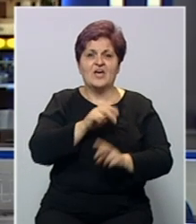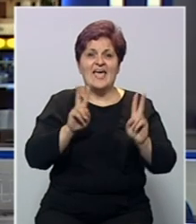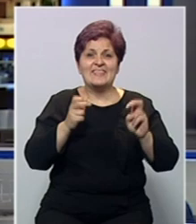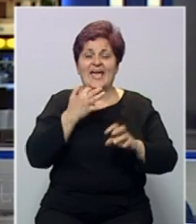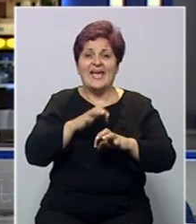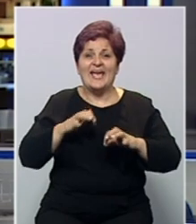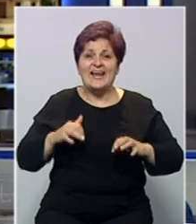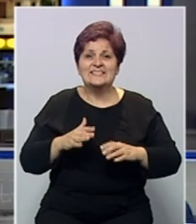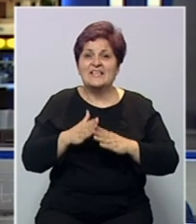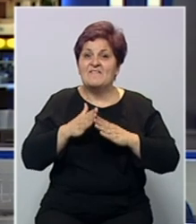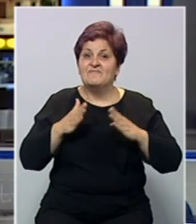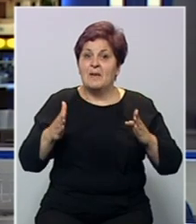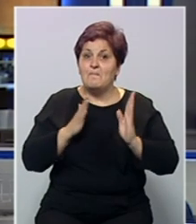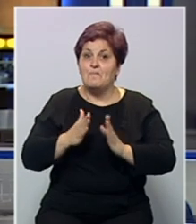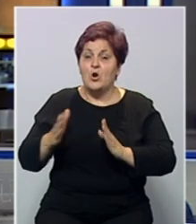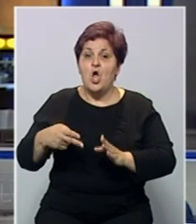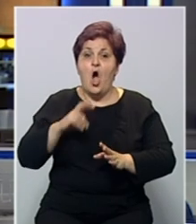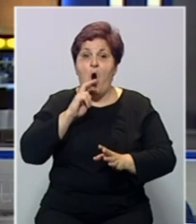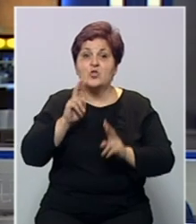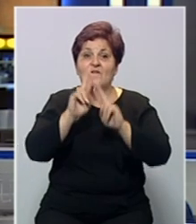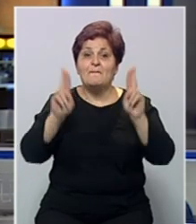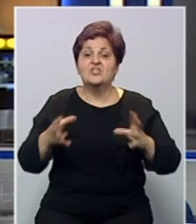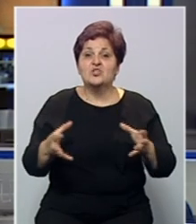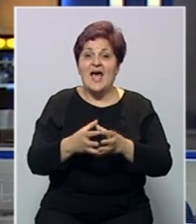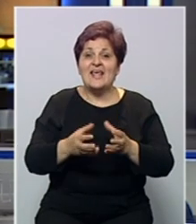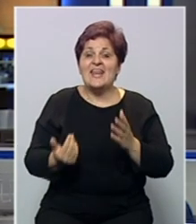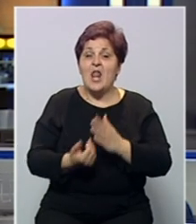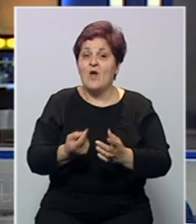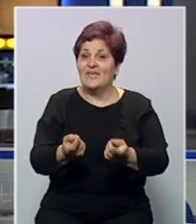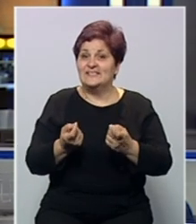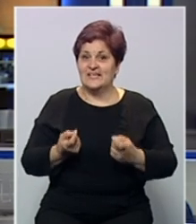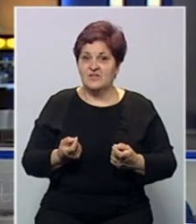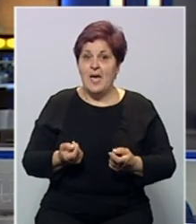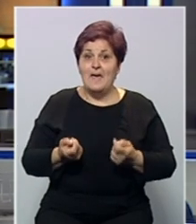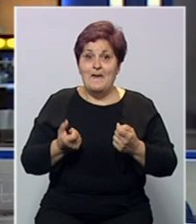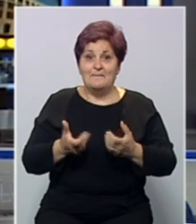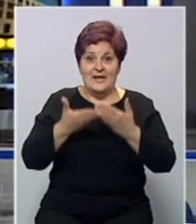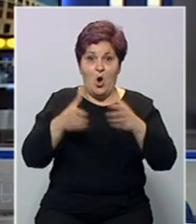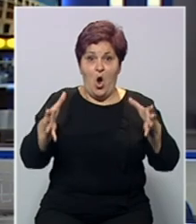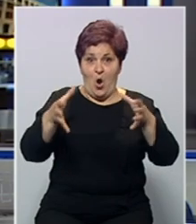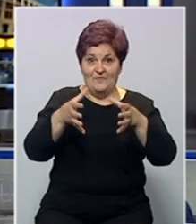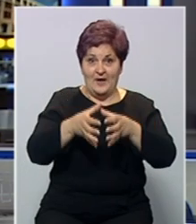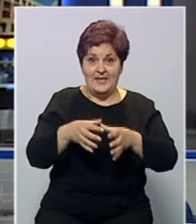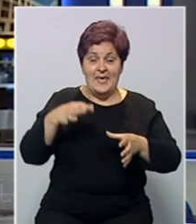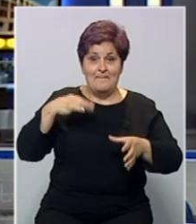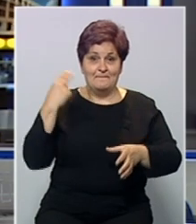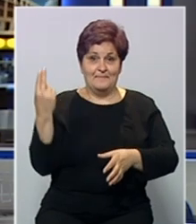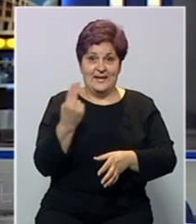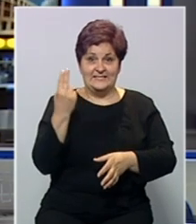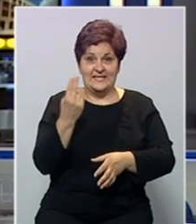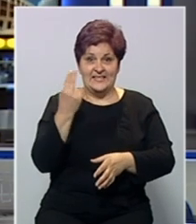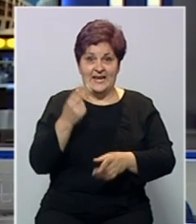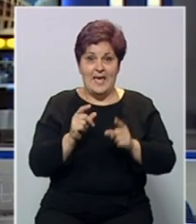tema kriza multilateralnog poretka i odgovor međunarodne zajednice na nove izazove. Prilikom otvaranja foruma, predsjednik